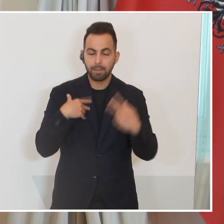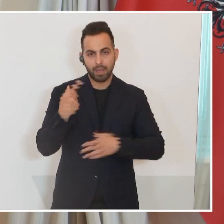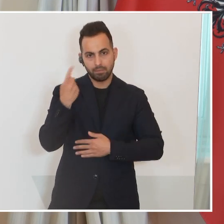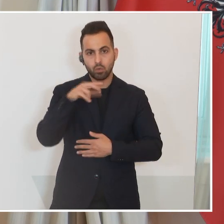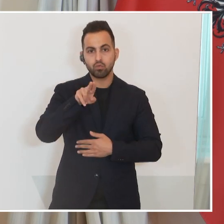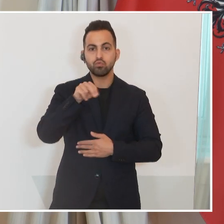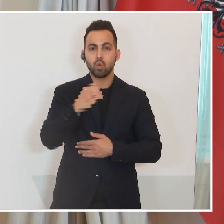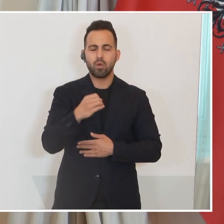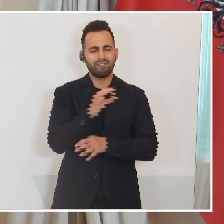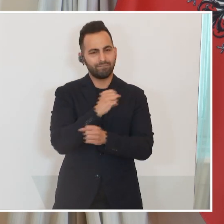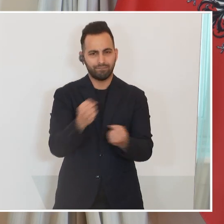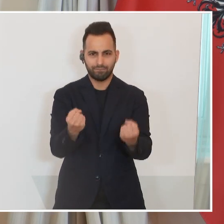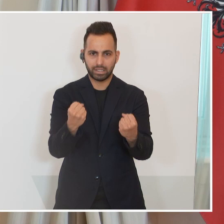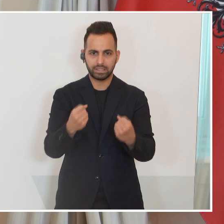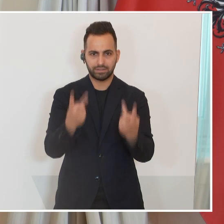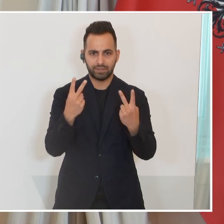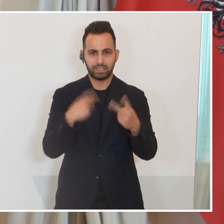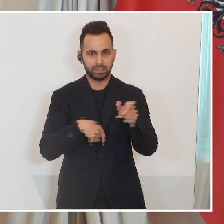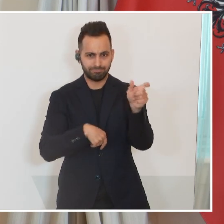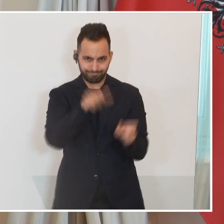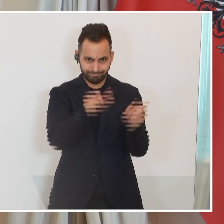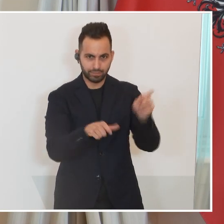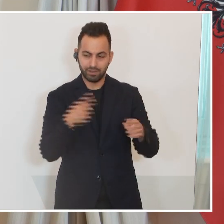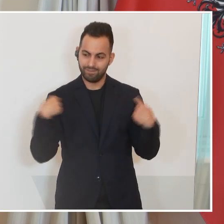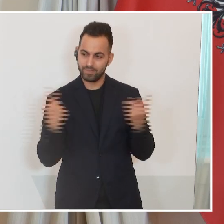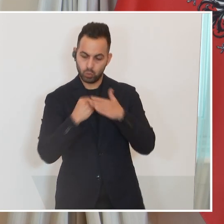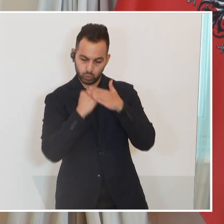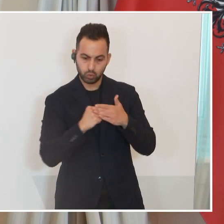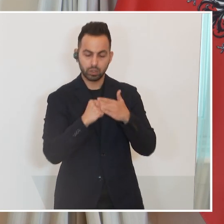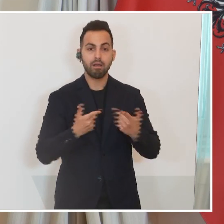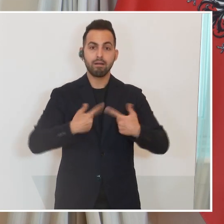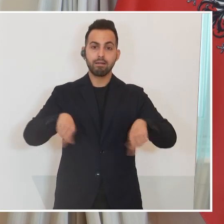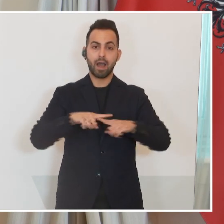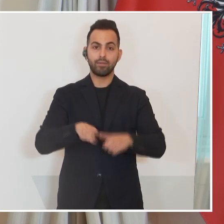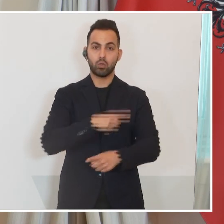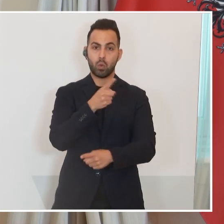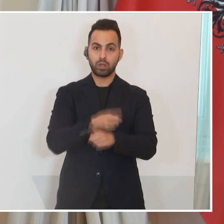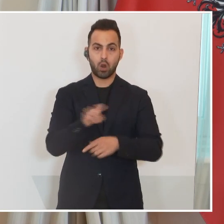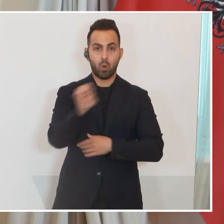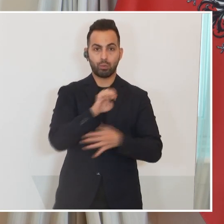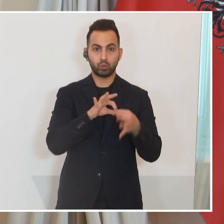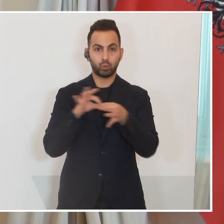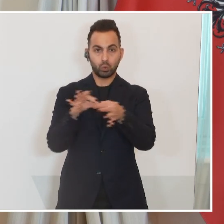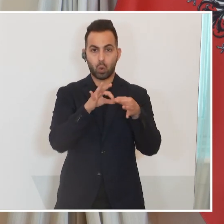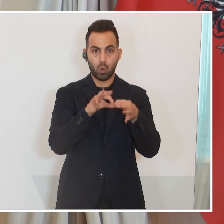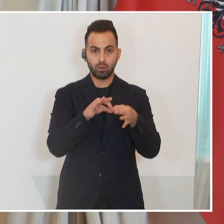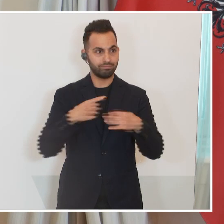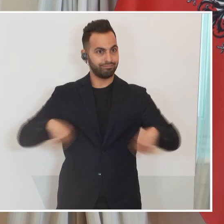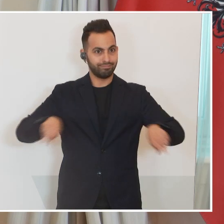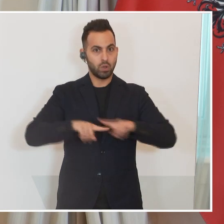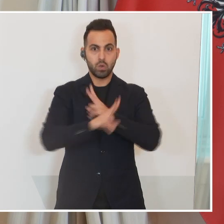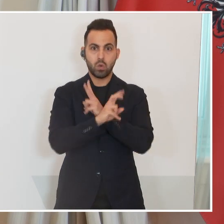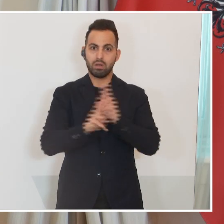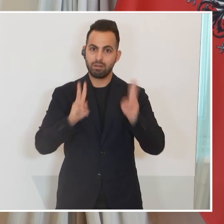immens wichtig, bei diesem Prozess sie auch zu unterstützen. Wir als neutrales Land innerhalb der Europäischen Union können hier, glaube ich, auch